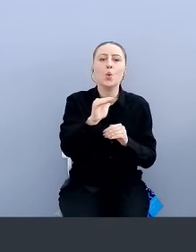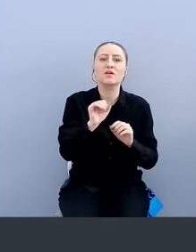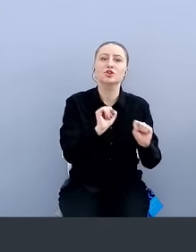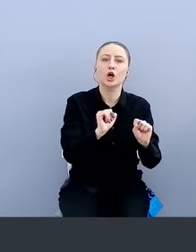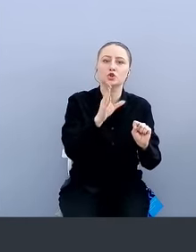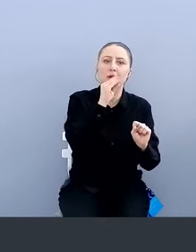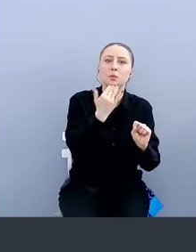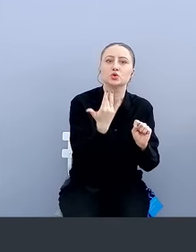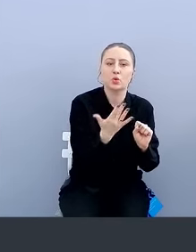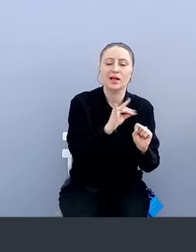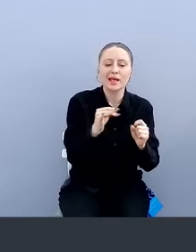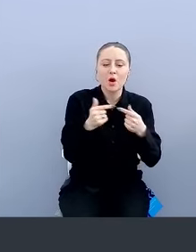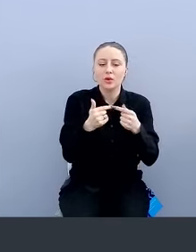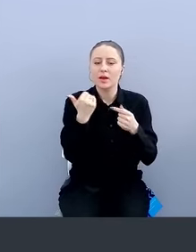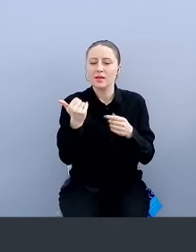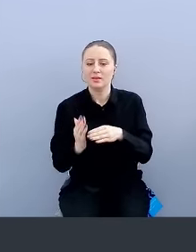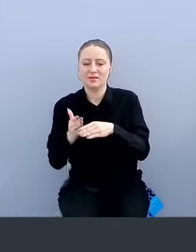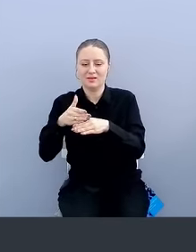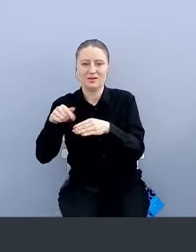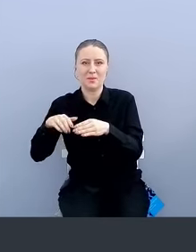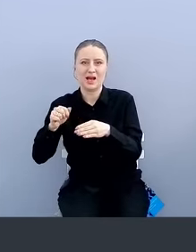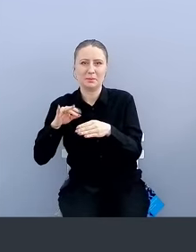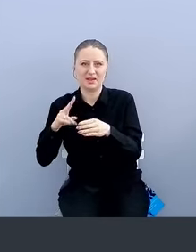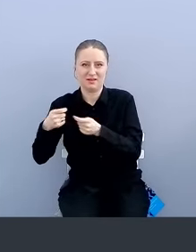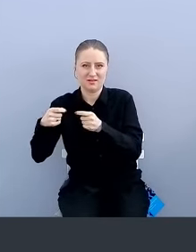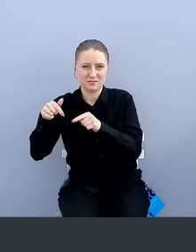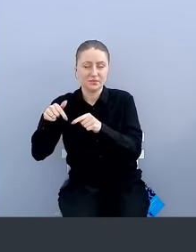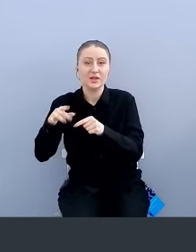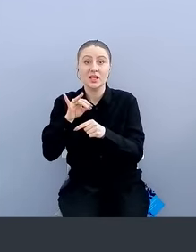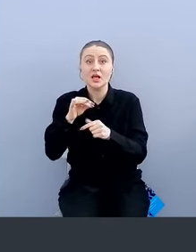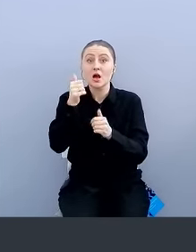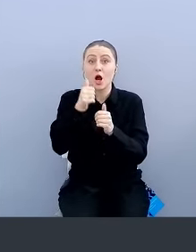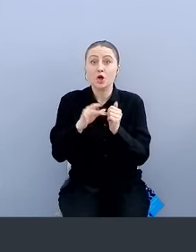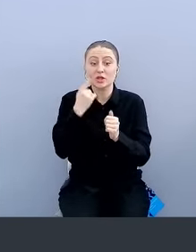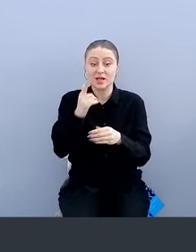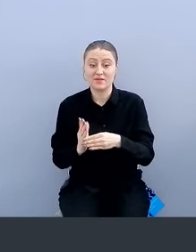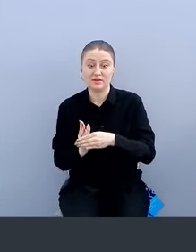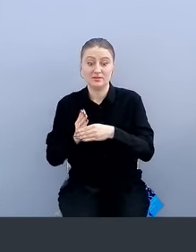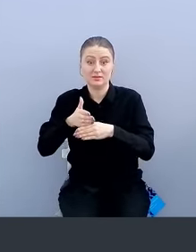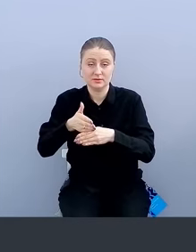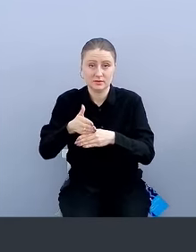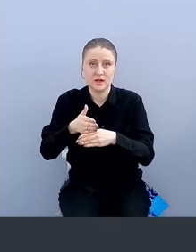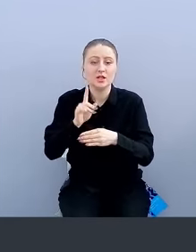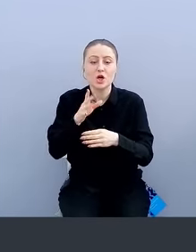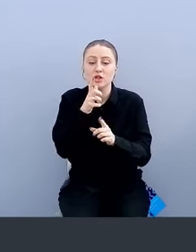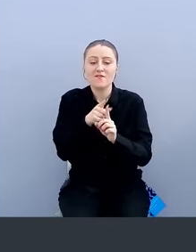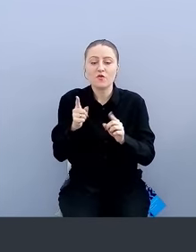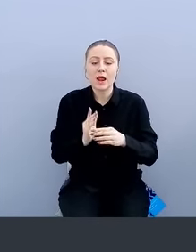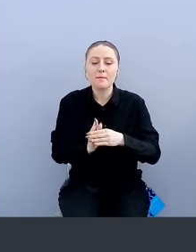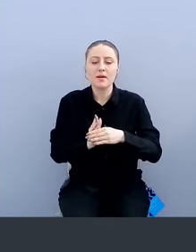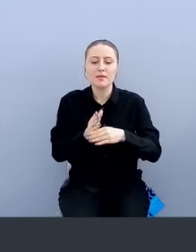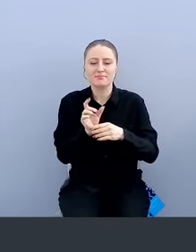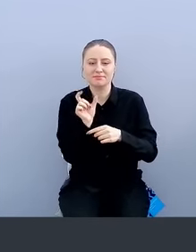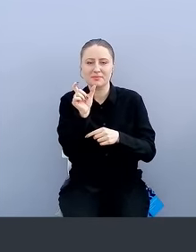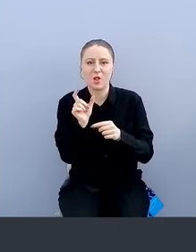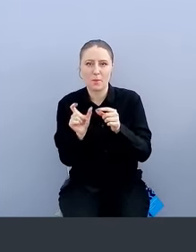требования конкретной админки. И при каждом запросе, там даже не во время авторизации проверяется,